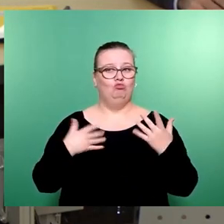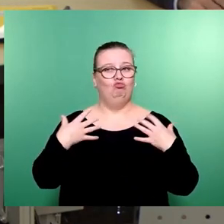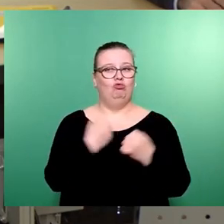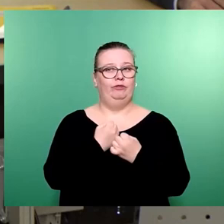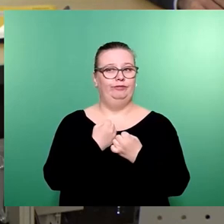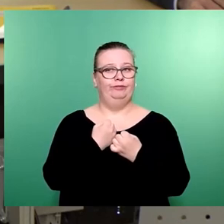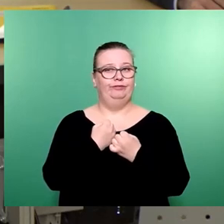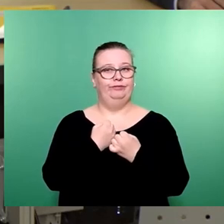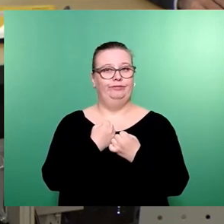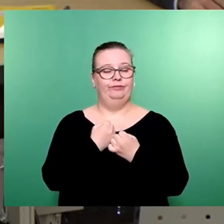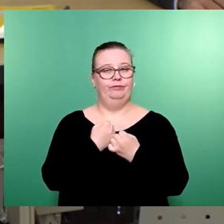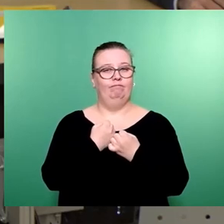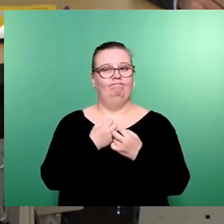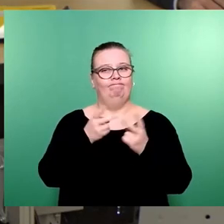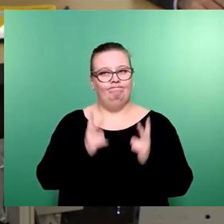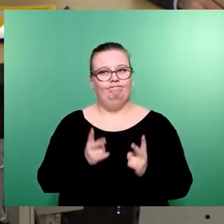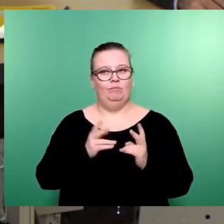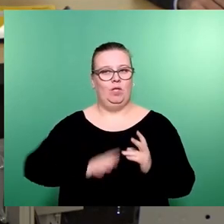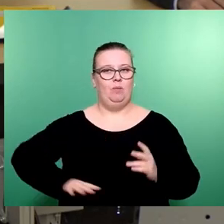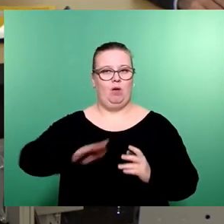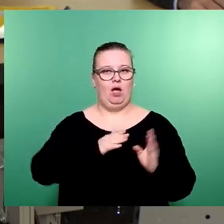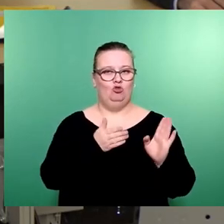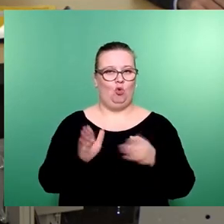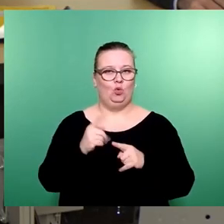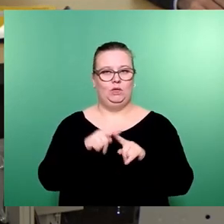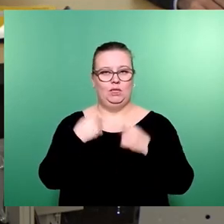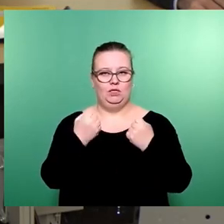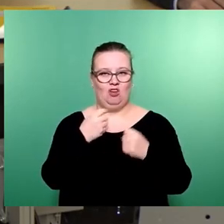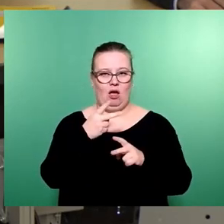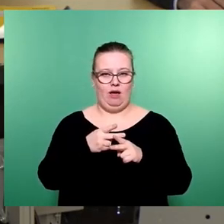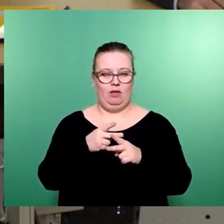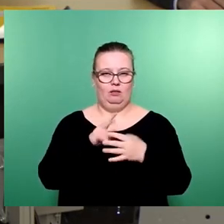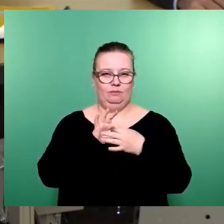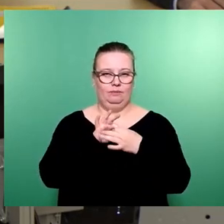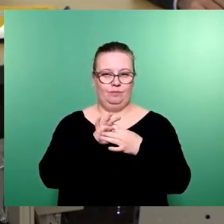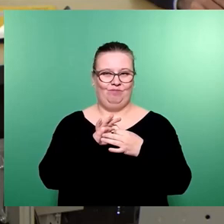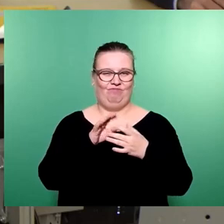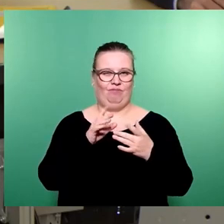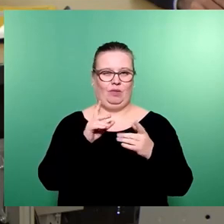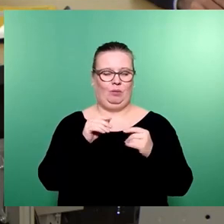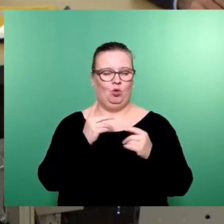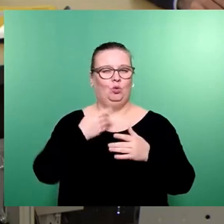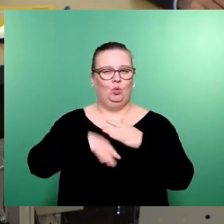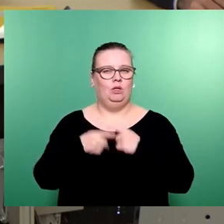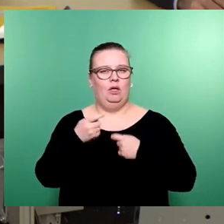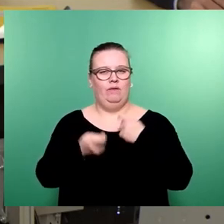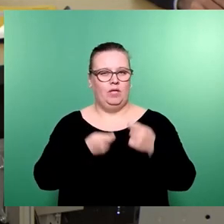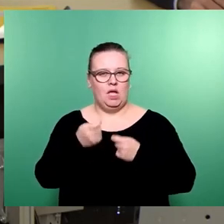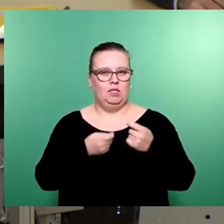dass wir endlich im Bereich Ordnung und Sicherheit dazu gekommen sind, die völlig unterfinanzierten und